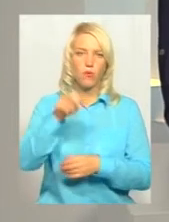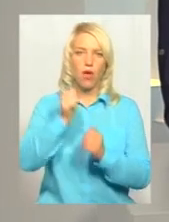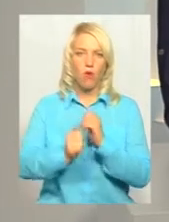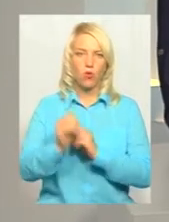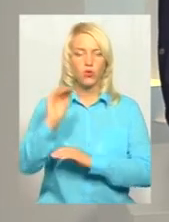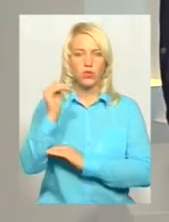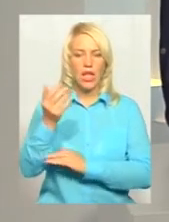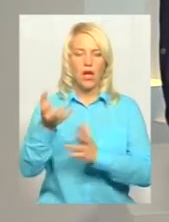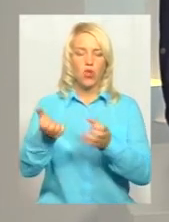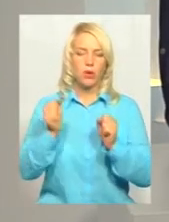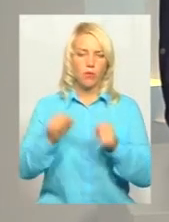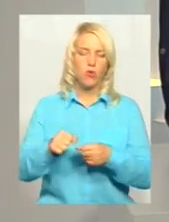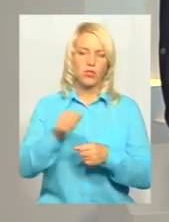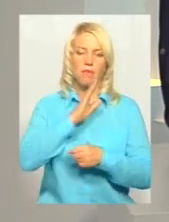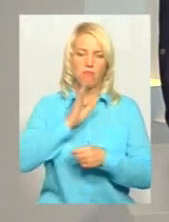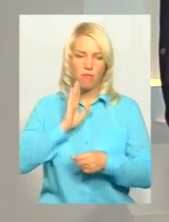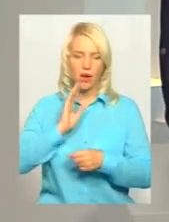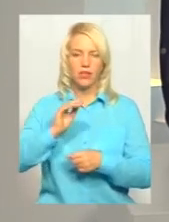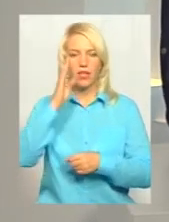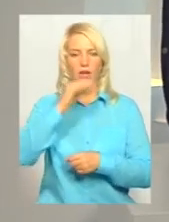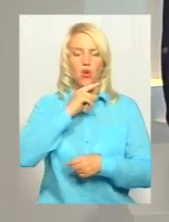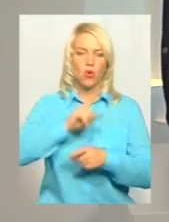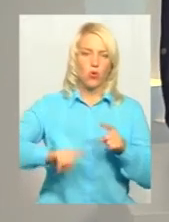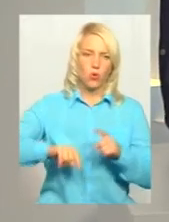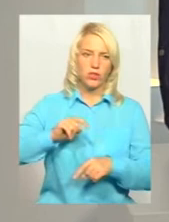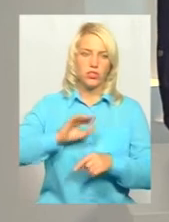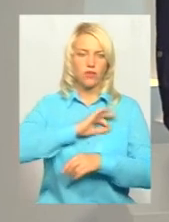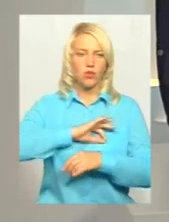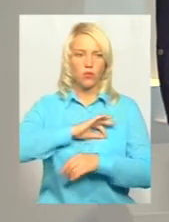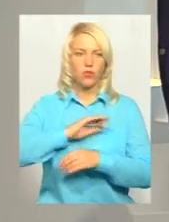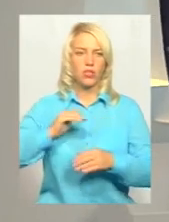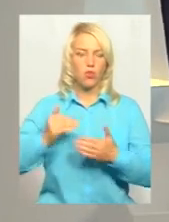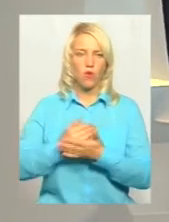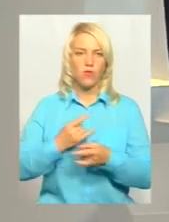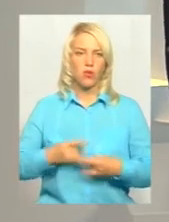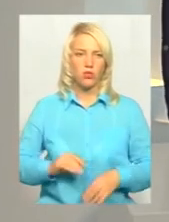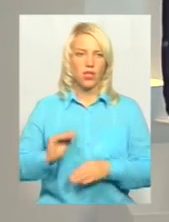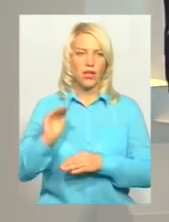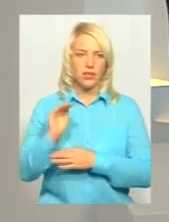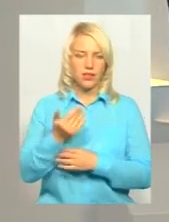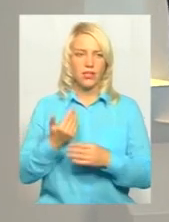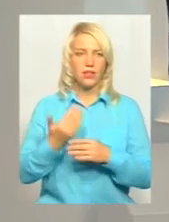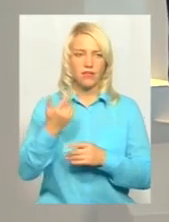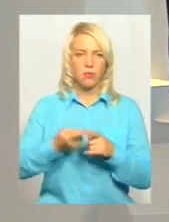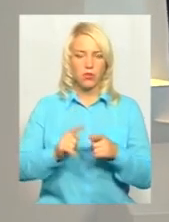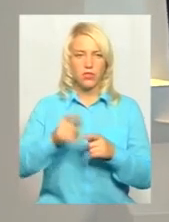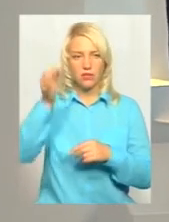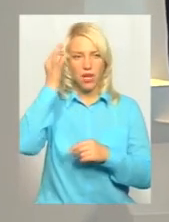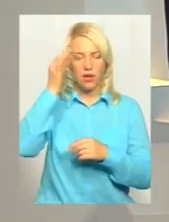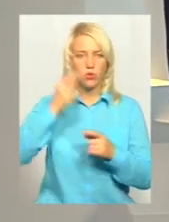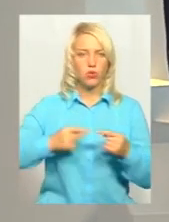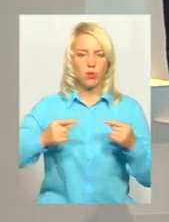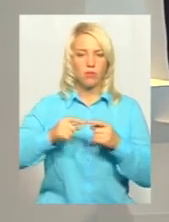зможуть мати, батько, родичі або патронатний вихователь новонародженої дитини. Ви про це згадували і уточнили так в